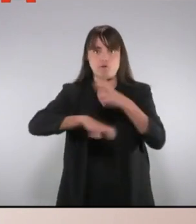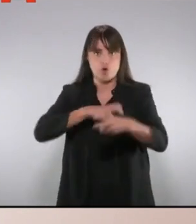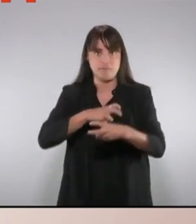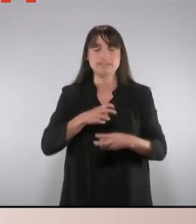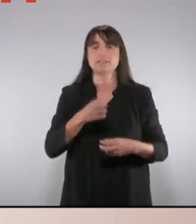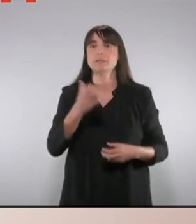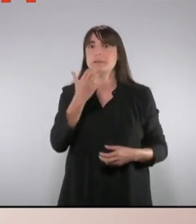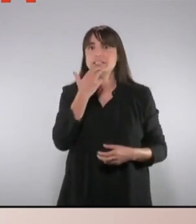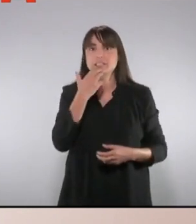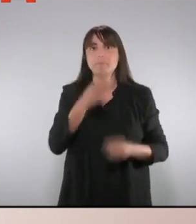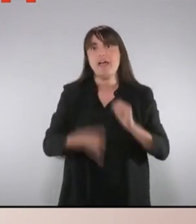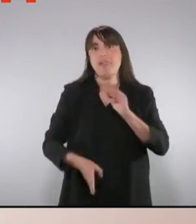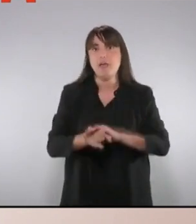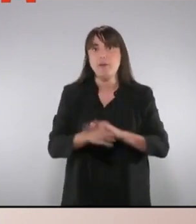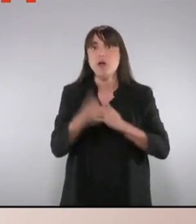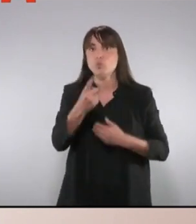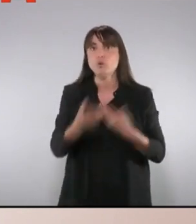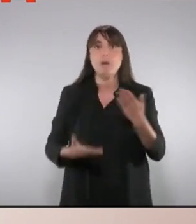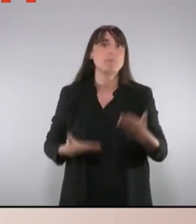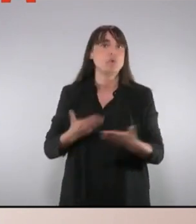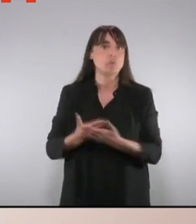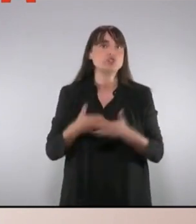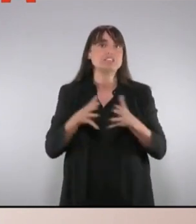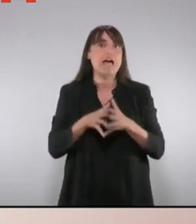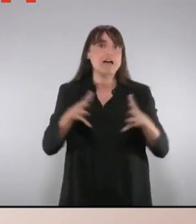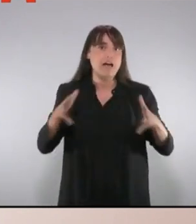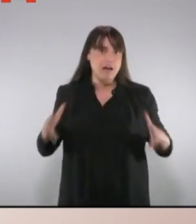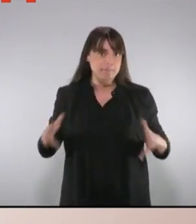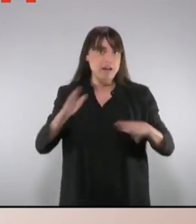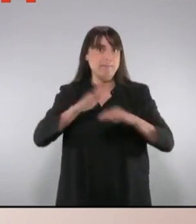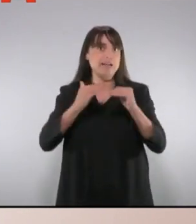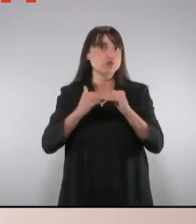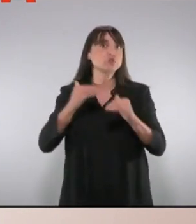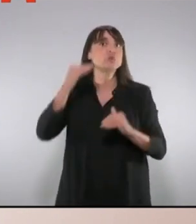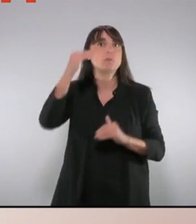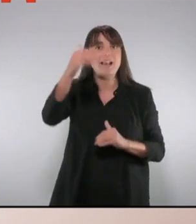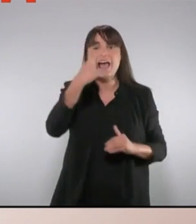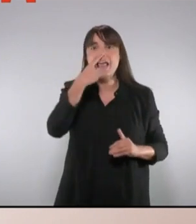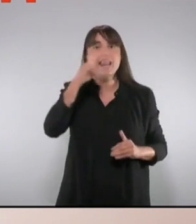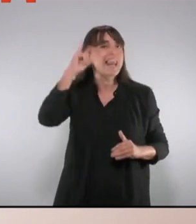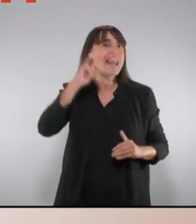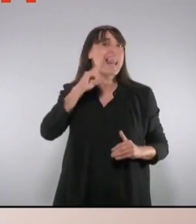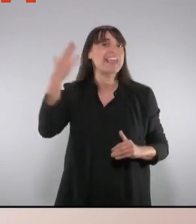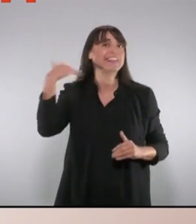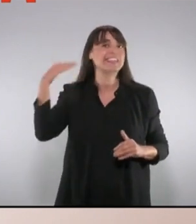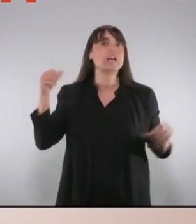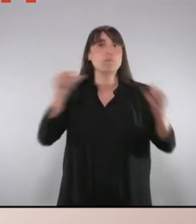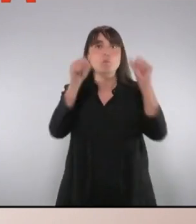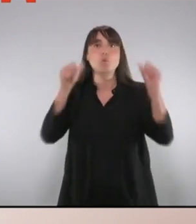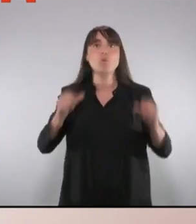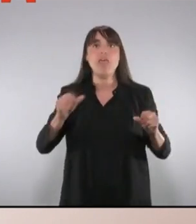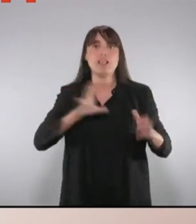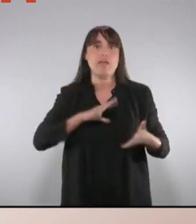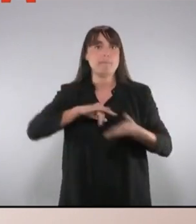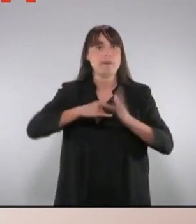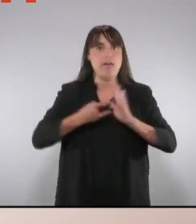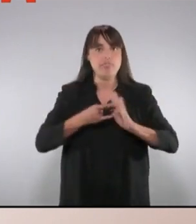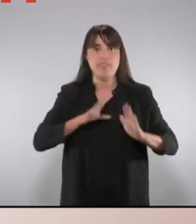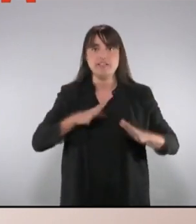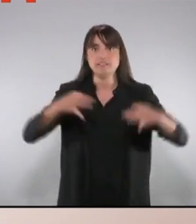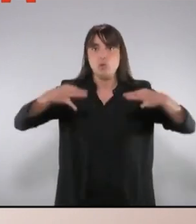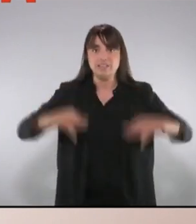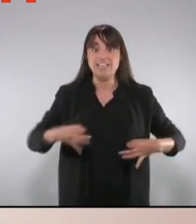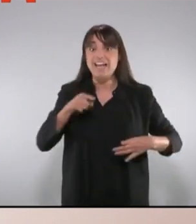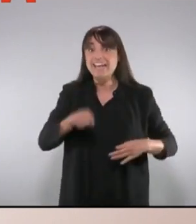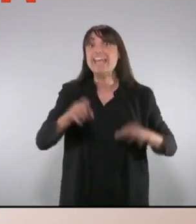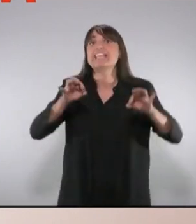una proposta àmplia que superi l'antic i caduc model de pla de seguretat que és limitat,